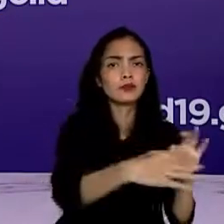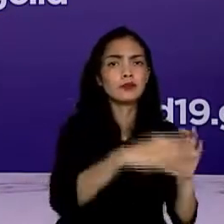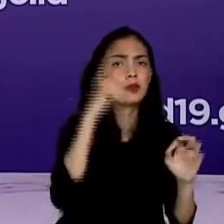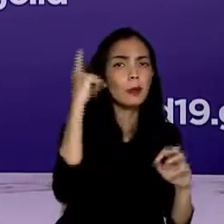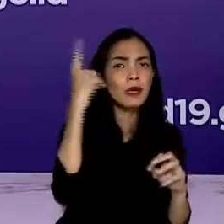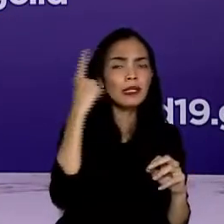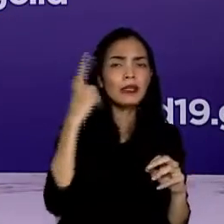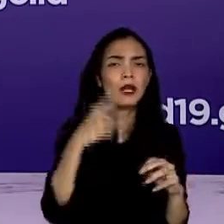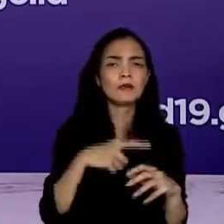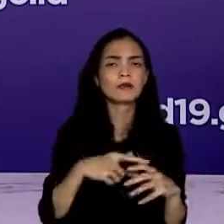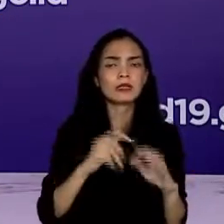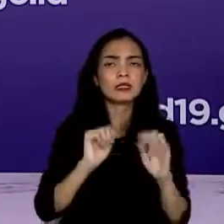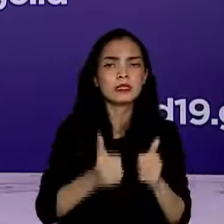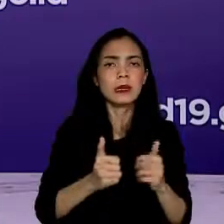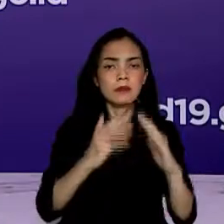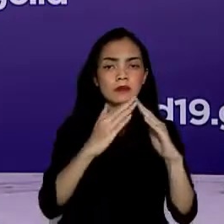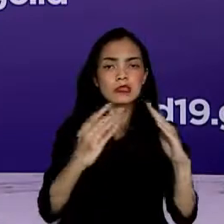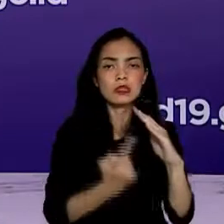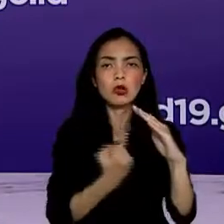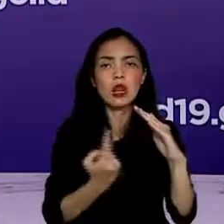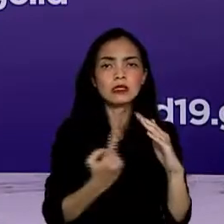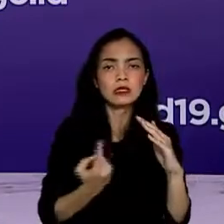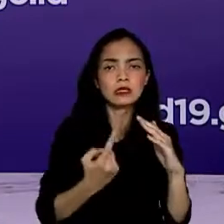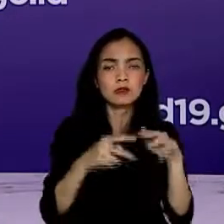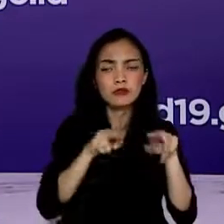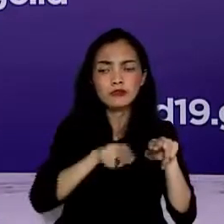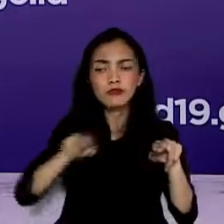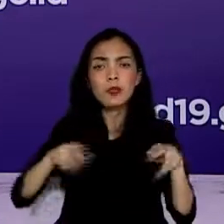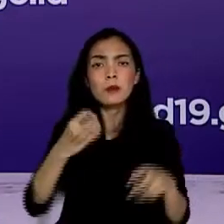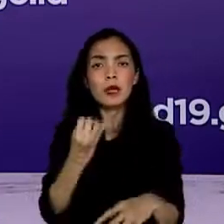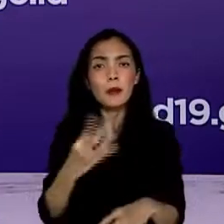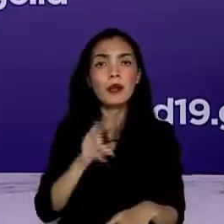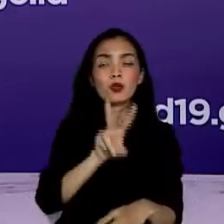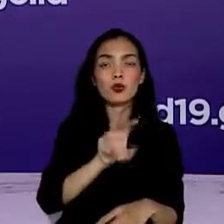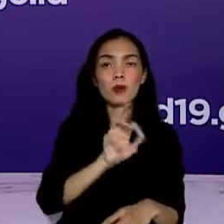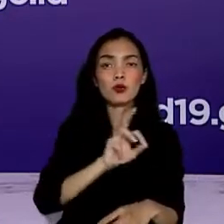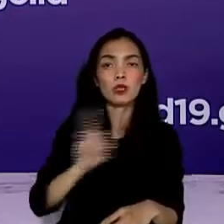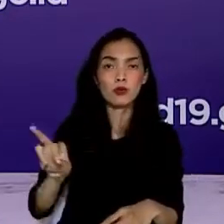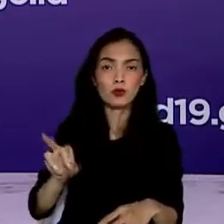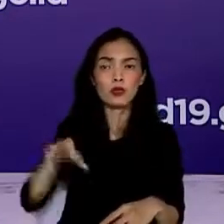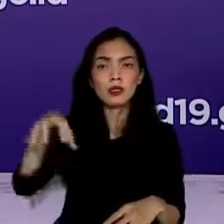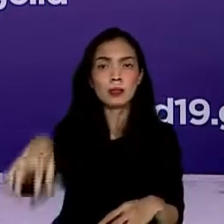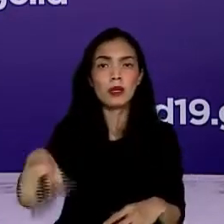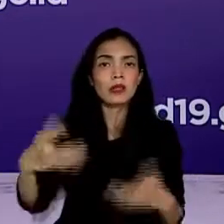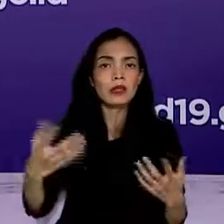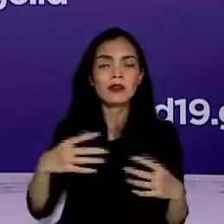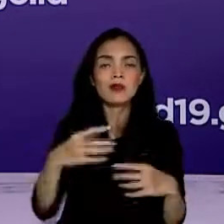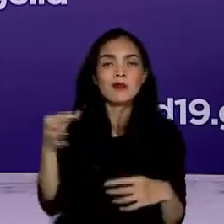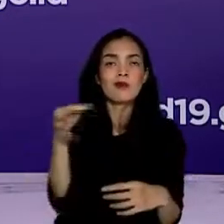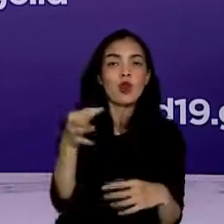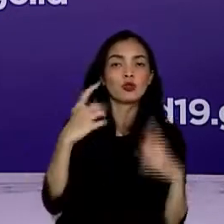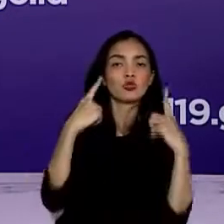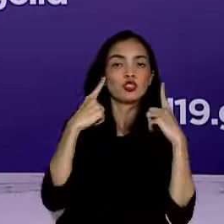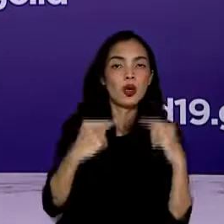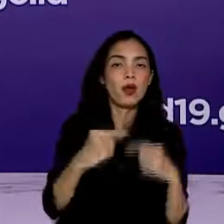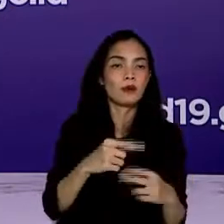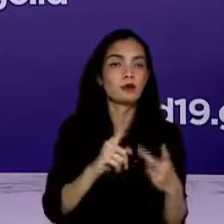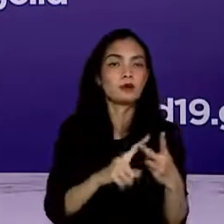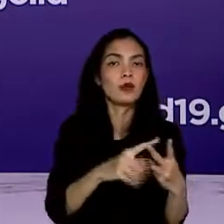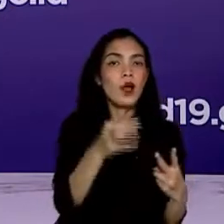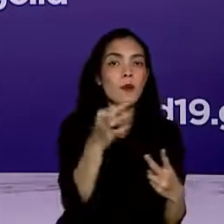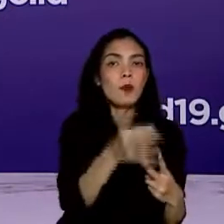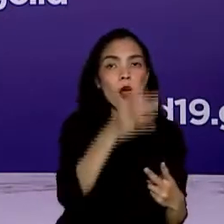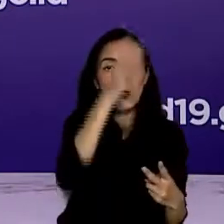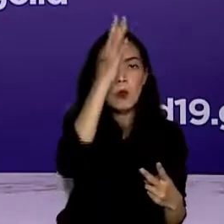20 ribu tempat tidur isolasi terpusat yang tersebar di Pulau Jawa dan Bali yang diharapkan